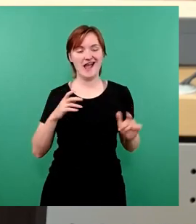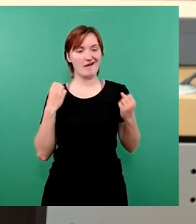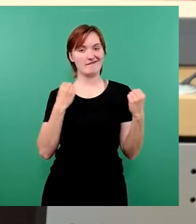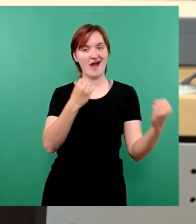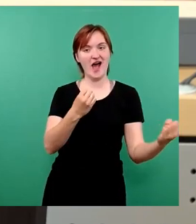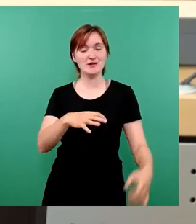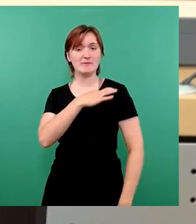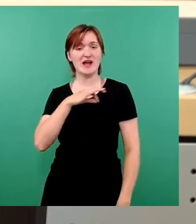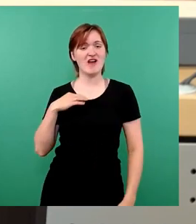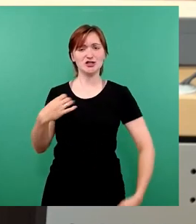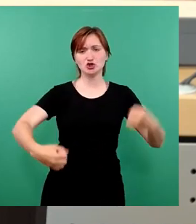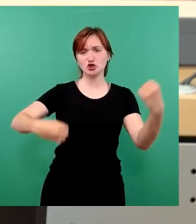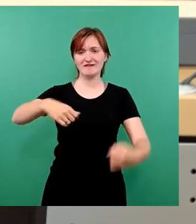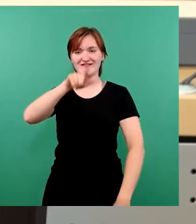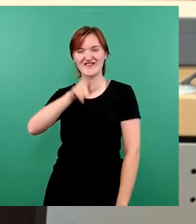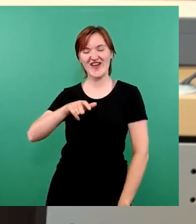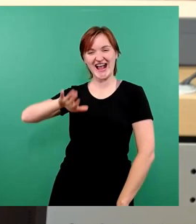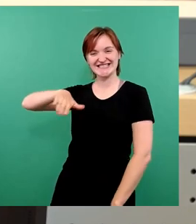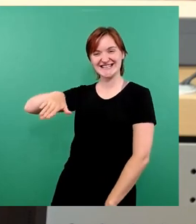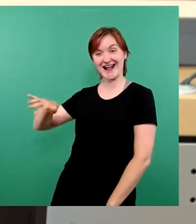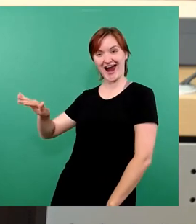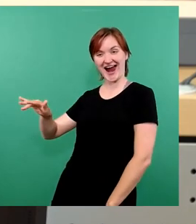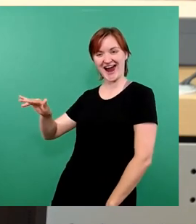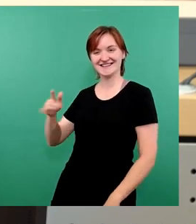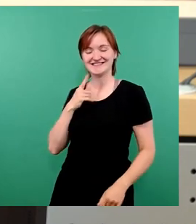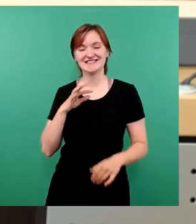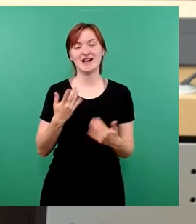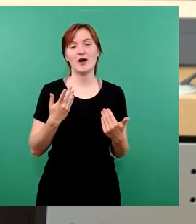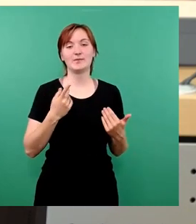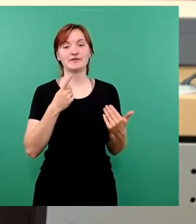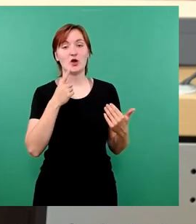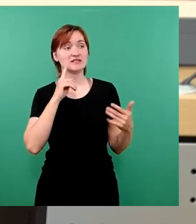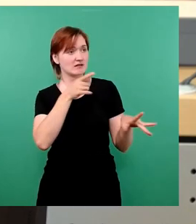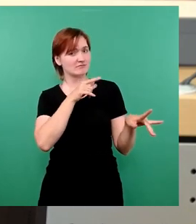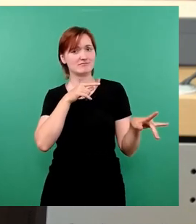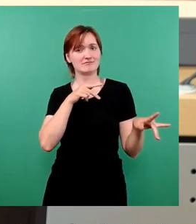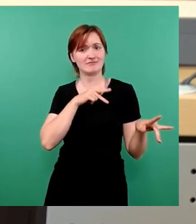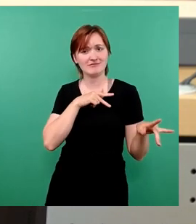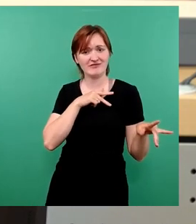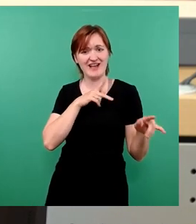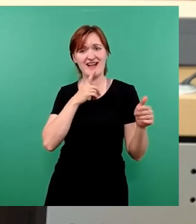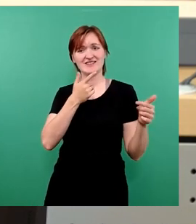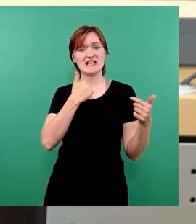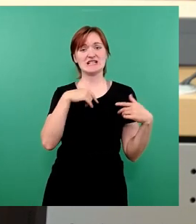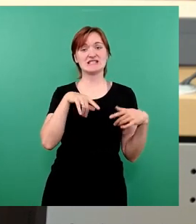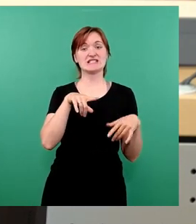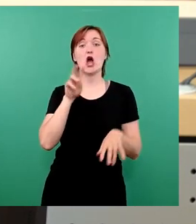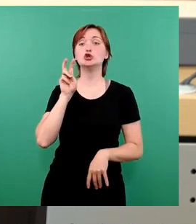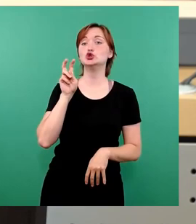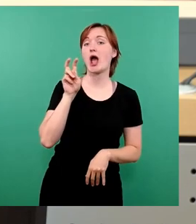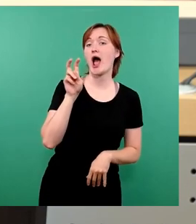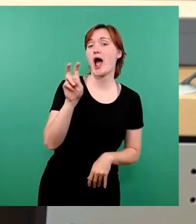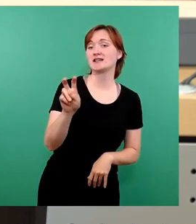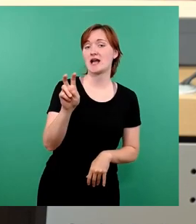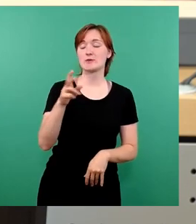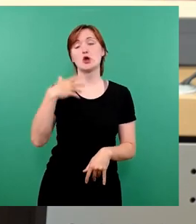Chauffeur krault den Kindern der FDP-Wähler die Füße, während sie der einzigen noch fahrenden Straßenbahn auf der